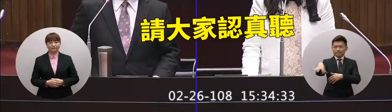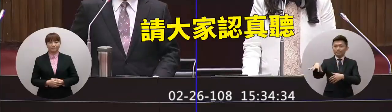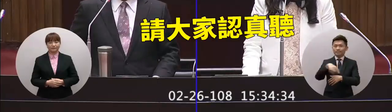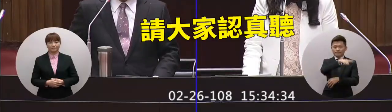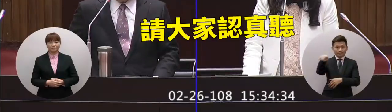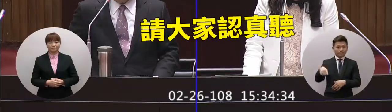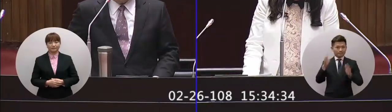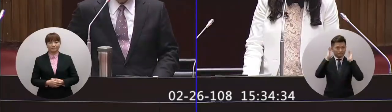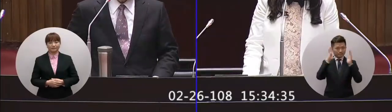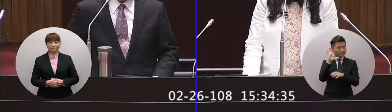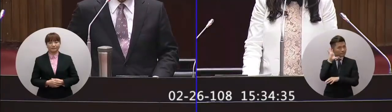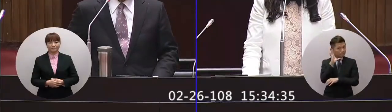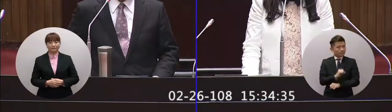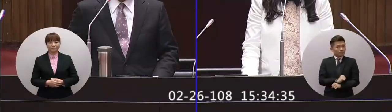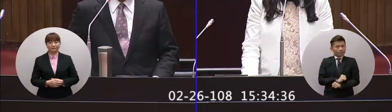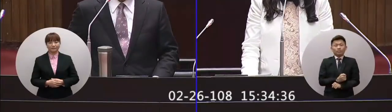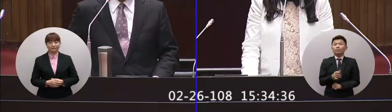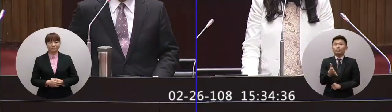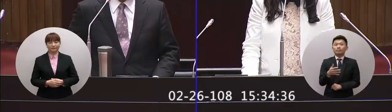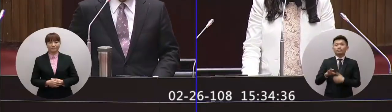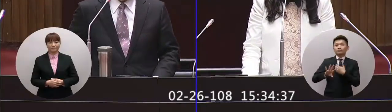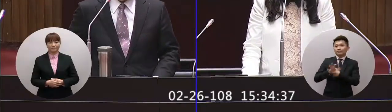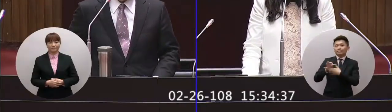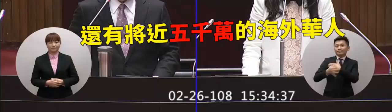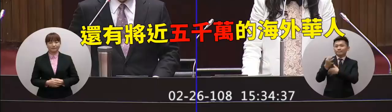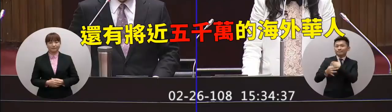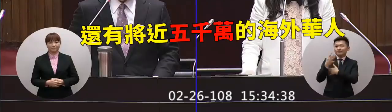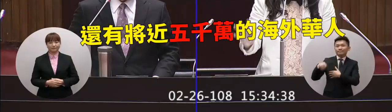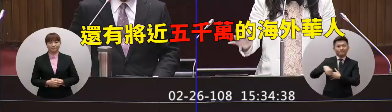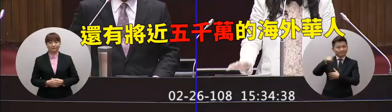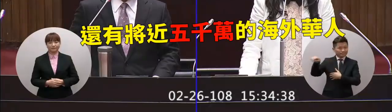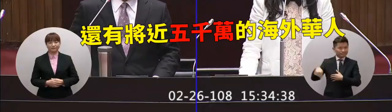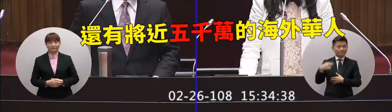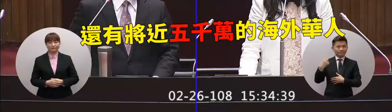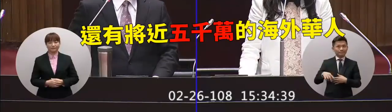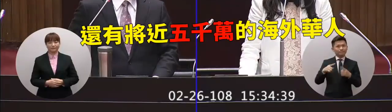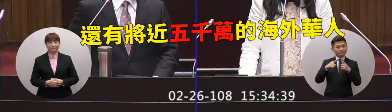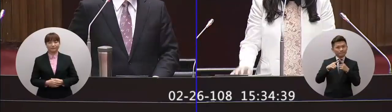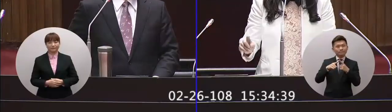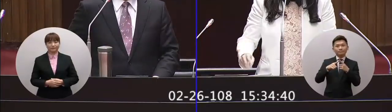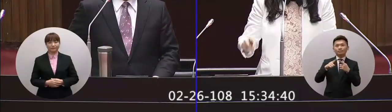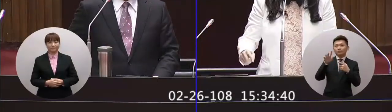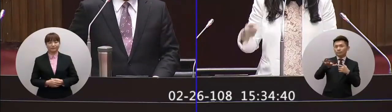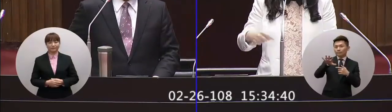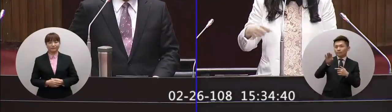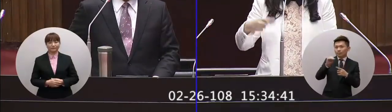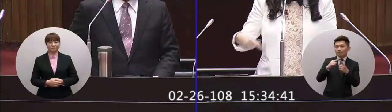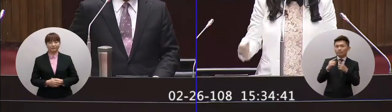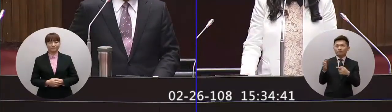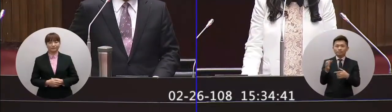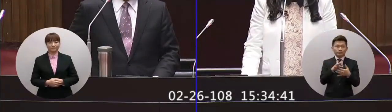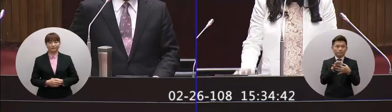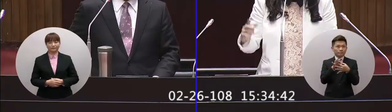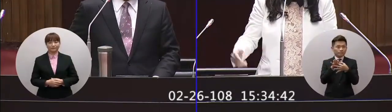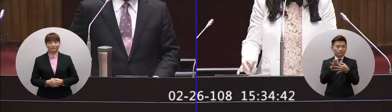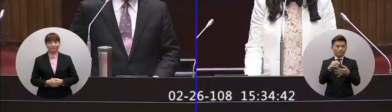人員請大家認真聽因為這代表我們所有海外的僑胞還有將近五千萬的海外華人都關心我現在